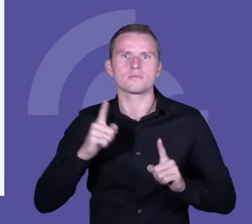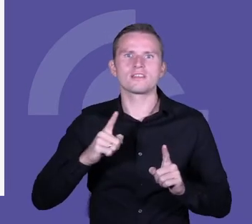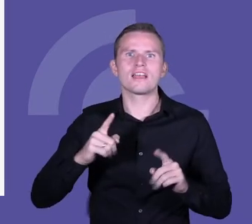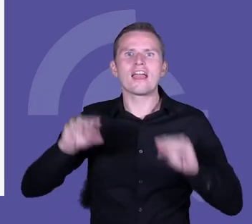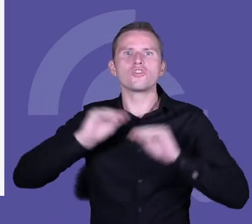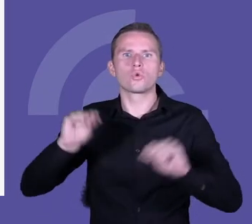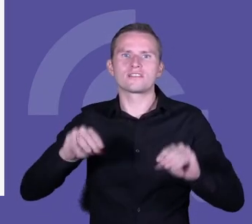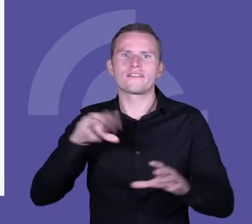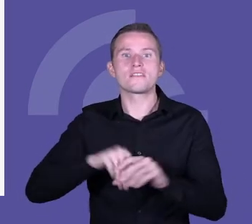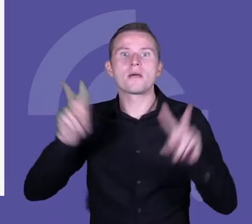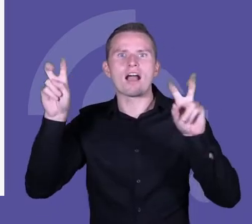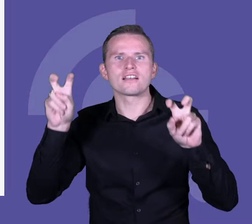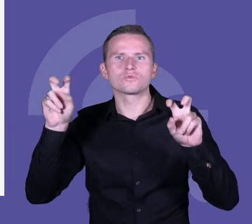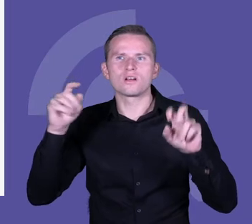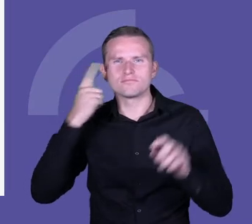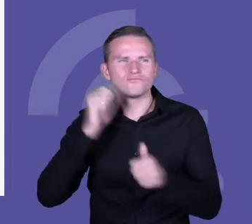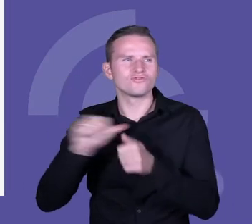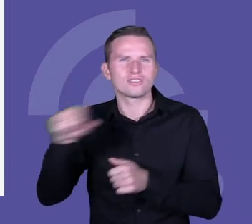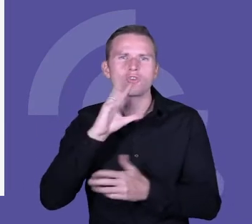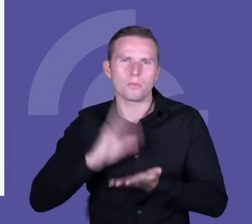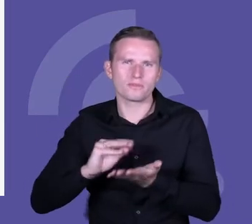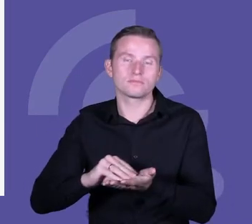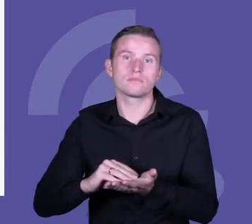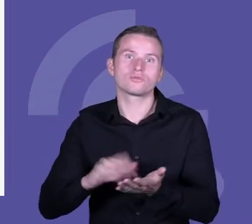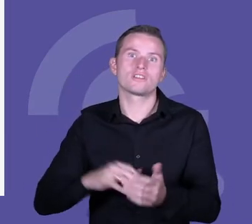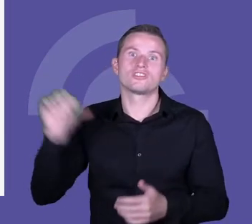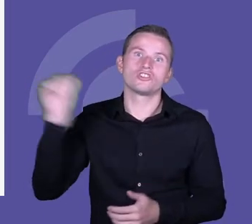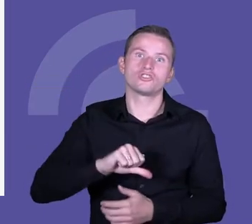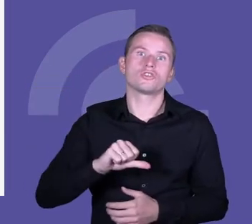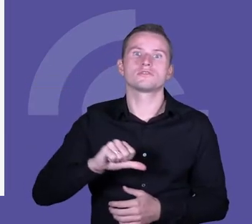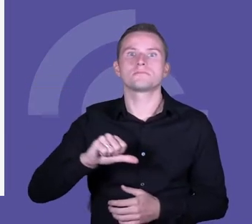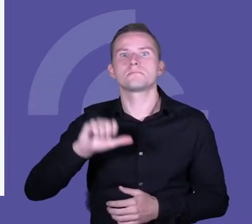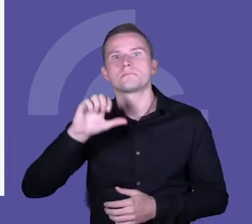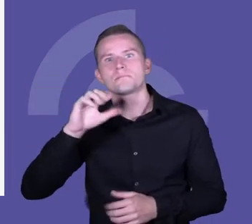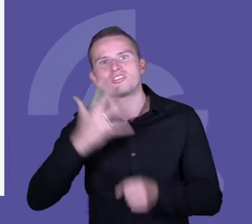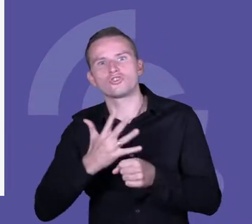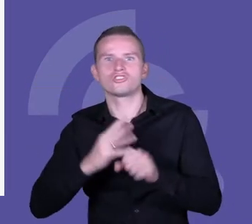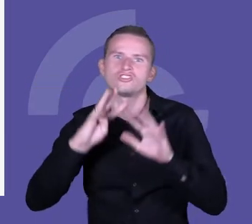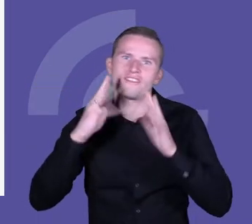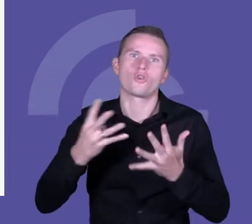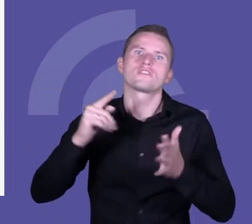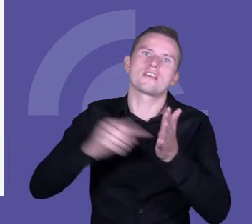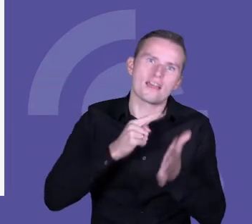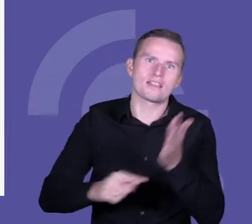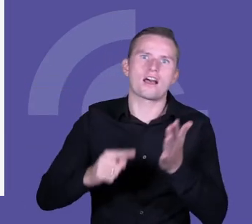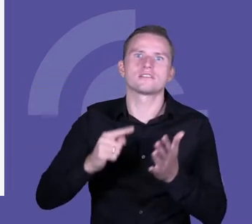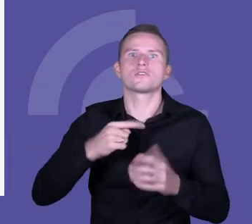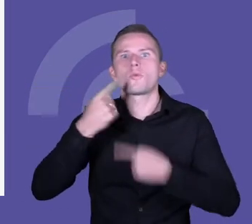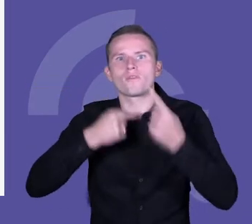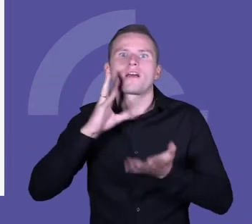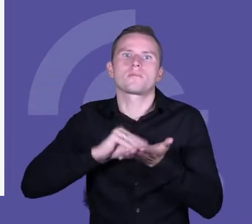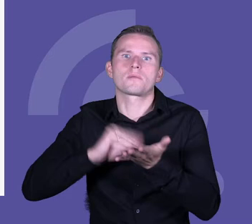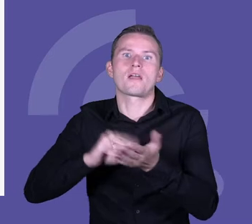powtarzają, bo tak jak już się potem powtórzy 1059 raz, to już potem to przestaje cokolwiek znaczyć. Tak się wszyscy